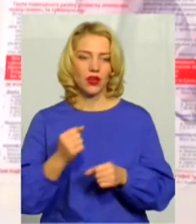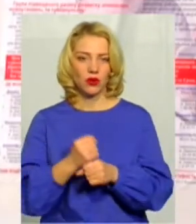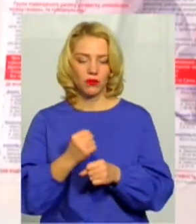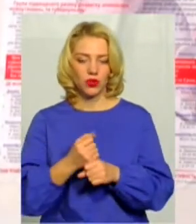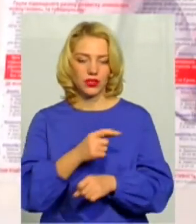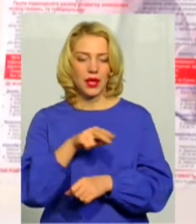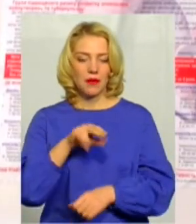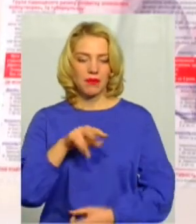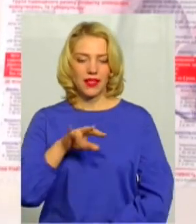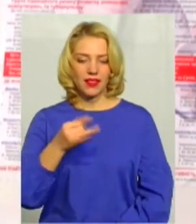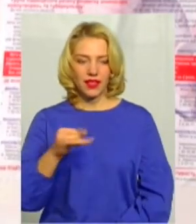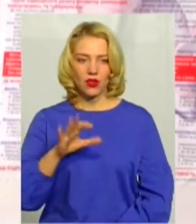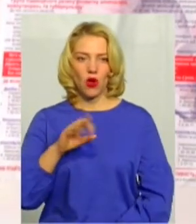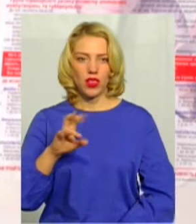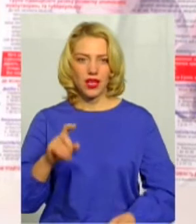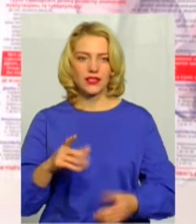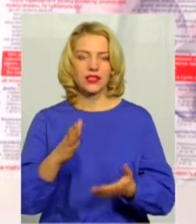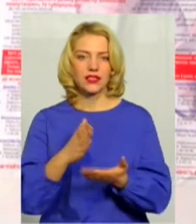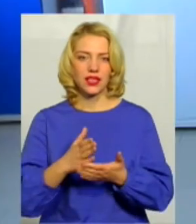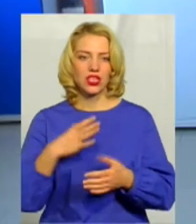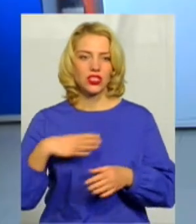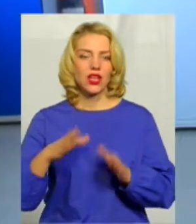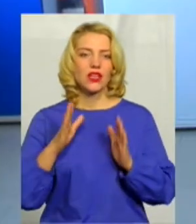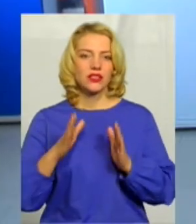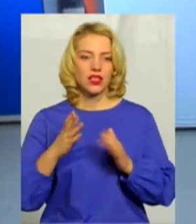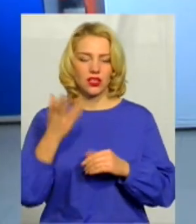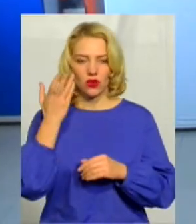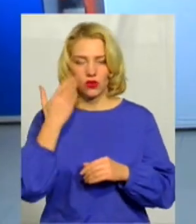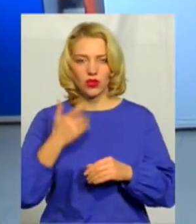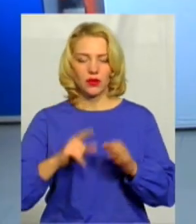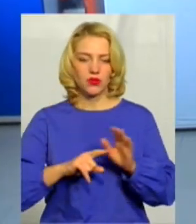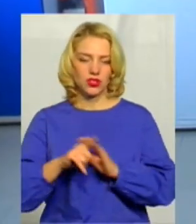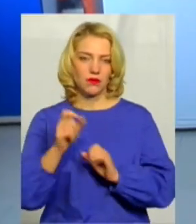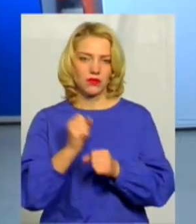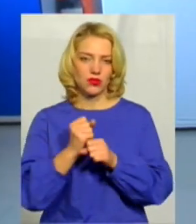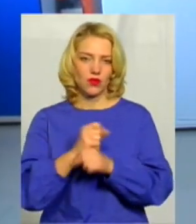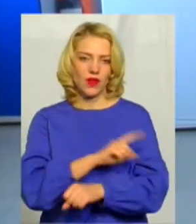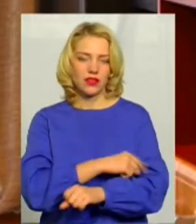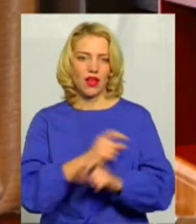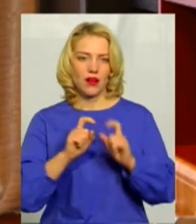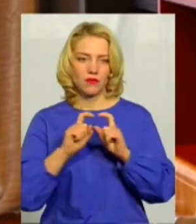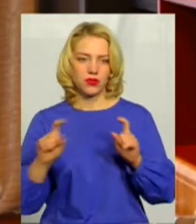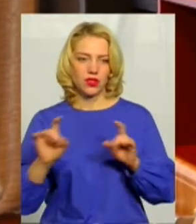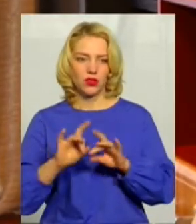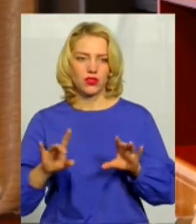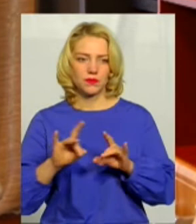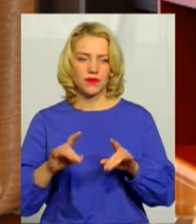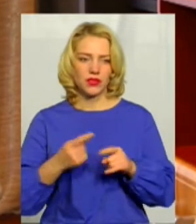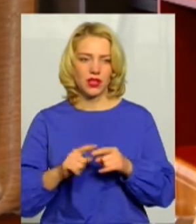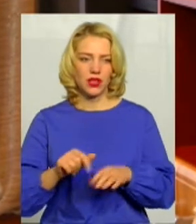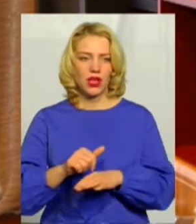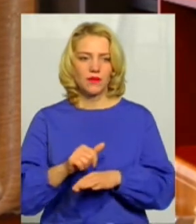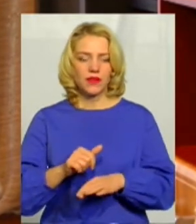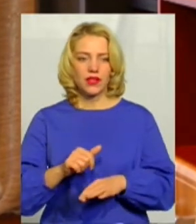чекає лише, коли амбулаторія запрацює, переконує заступник головного лікаря Городоцького районного центру первинної медико-санітарної